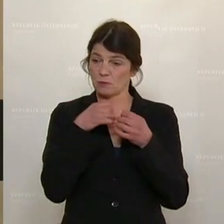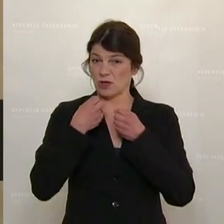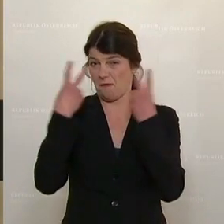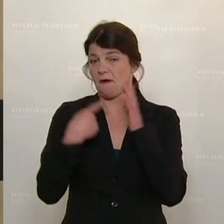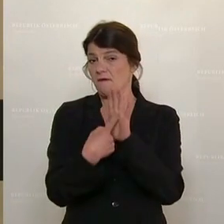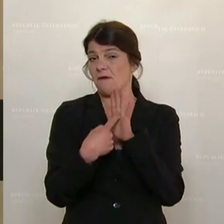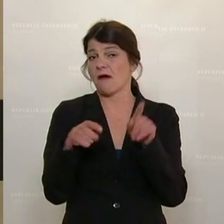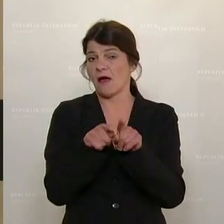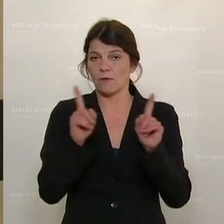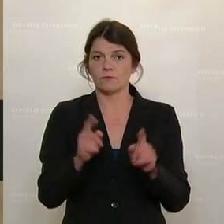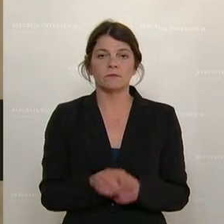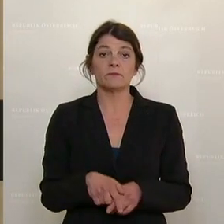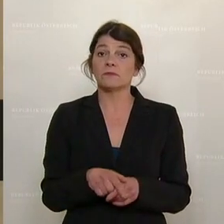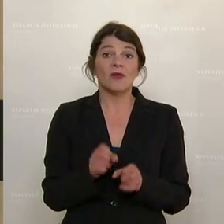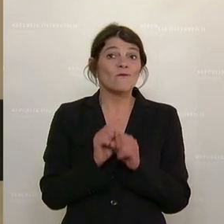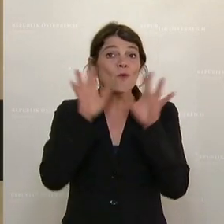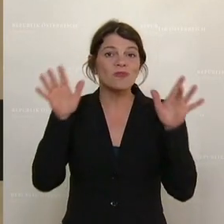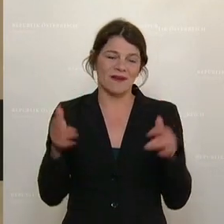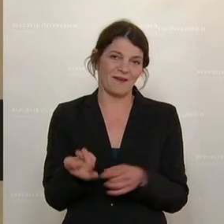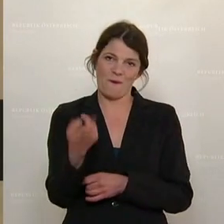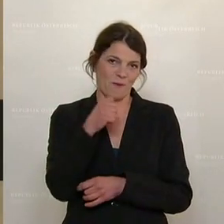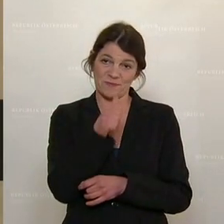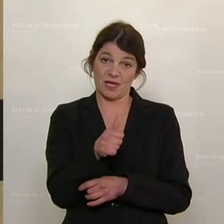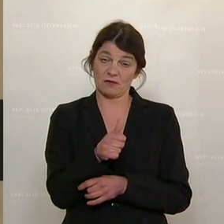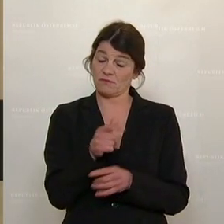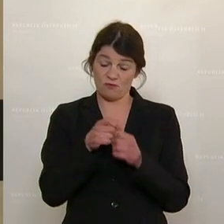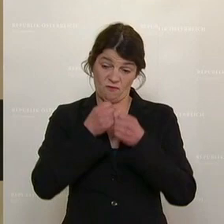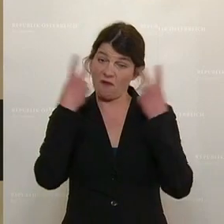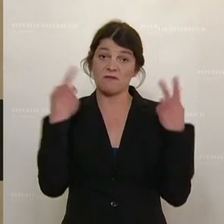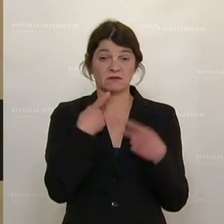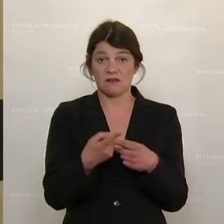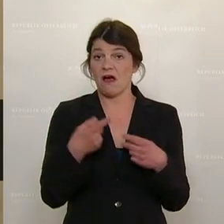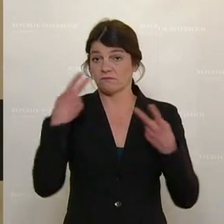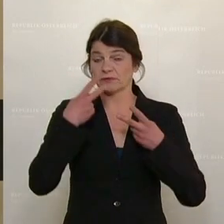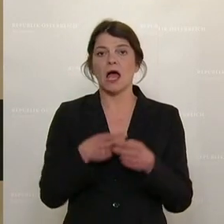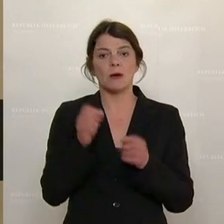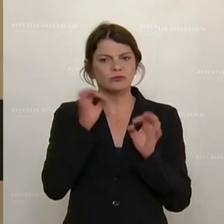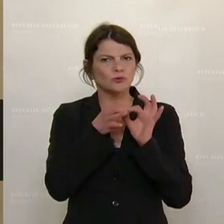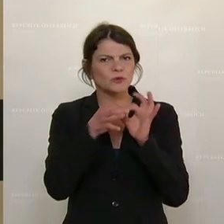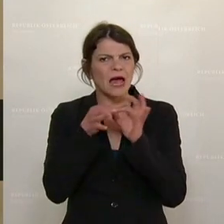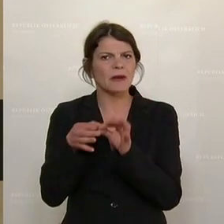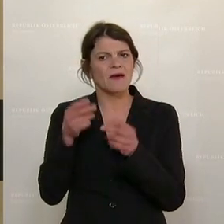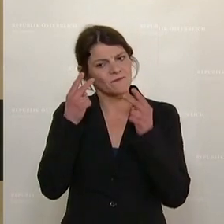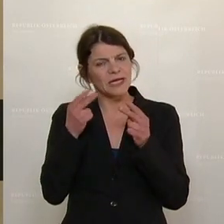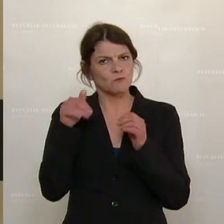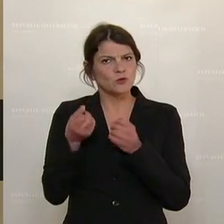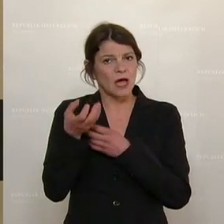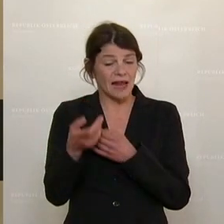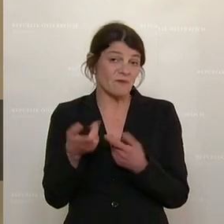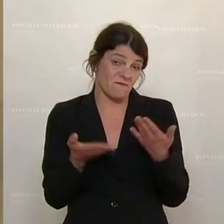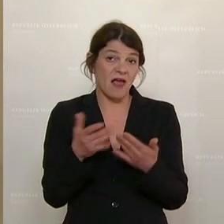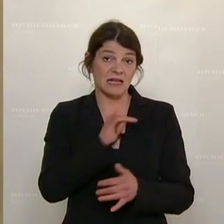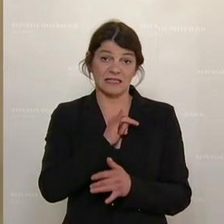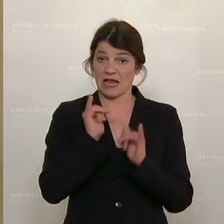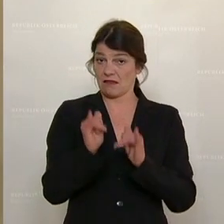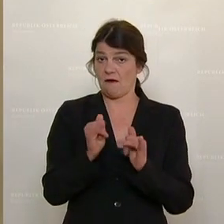klarstellen. Ein Wunder wird es nicht geben, das muss man auch einmal hier ganz deutlich sagen, aber gewisse Zusammenhänge sind vielleicht schon interessant.